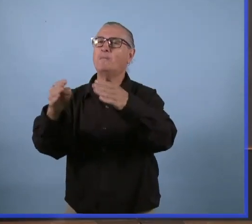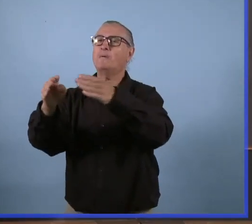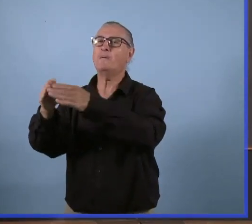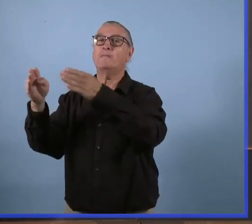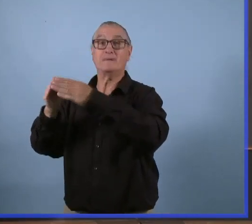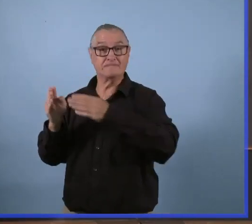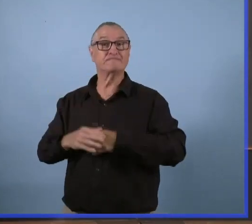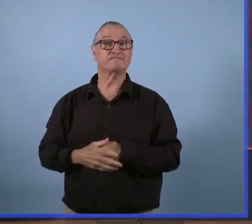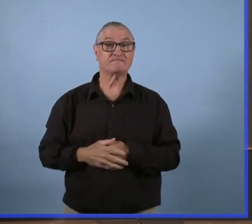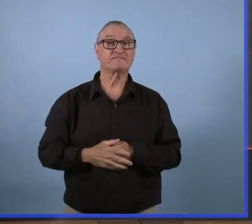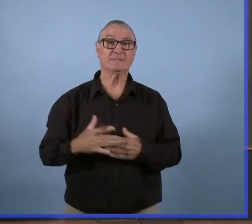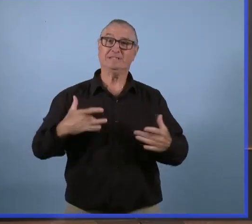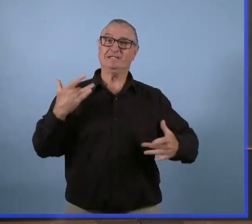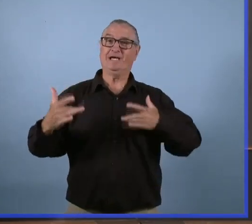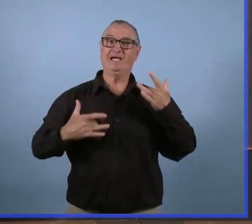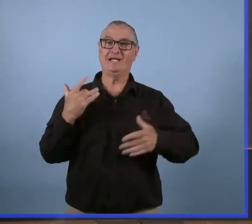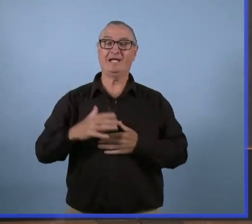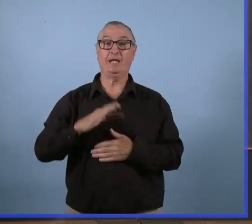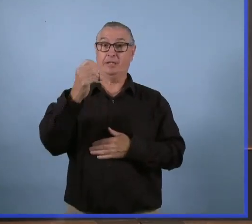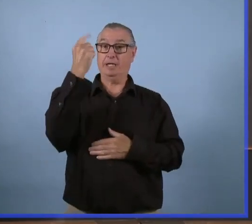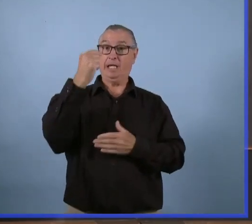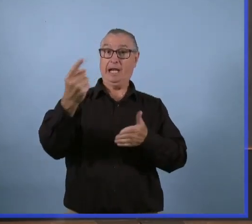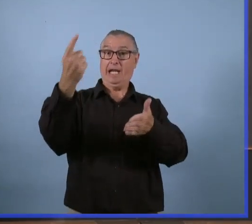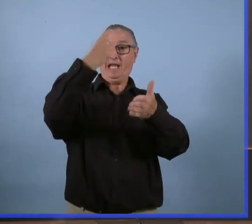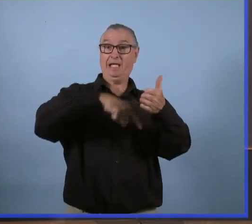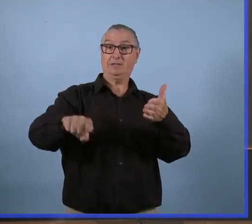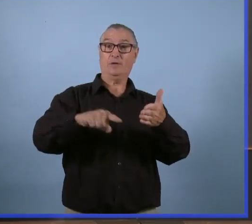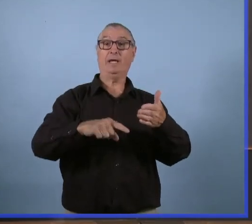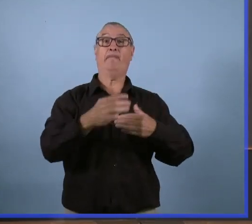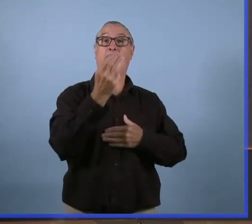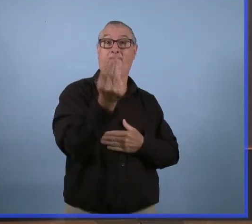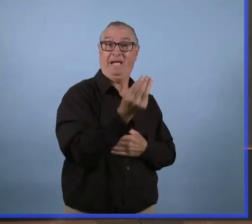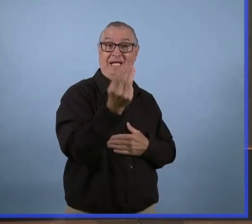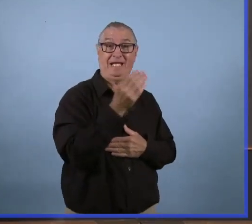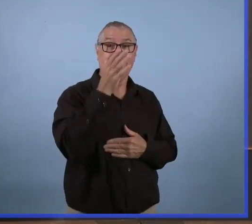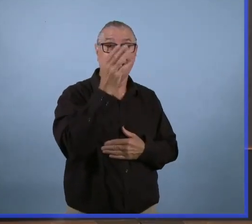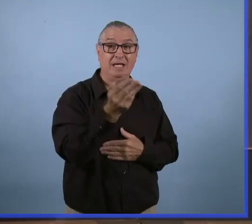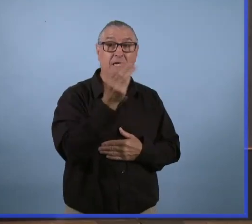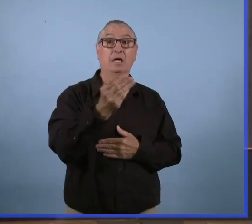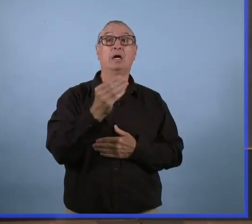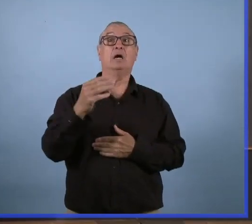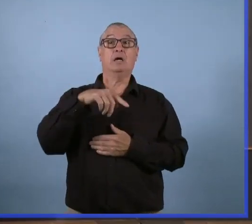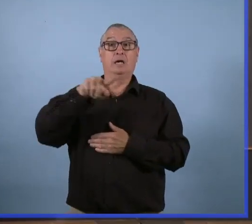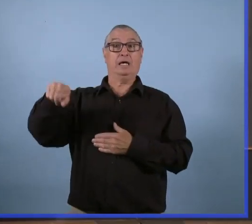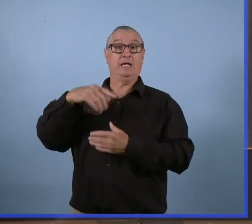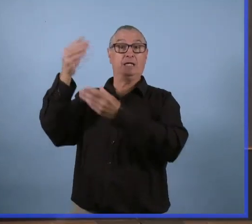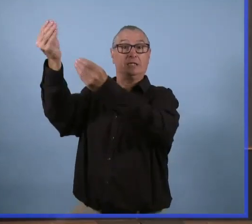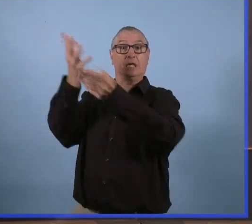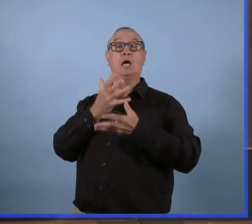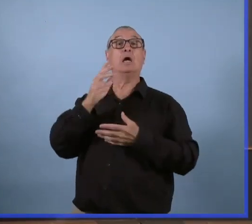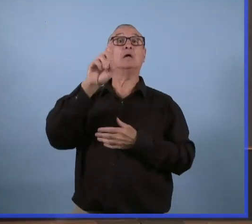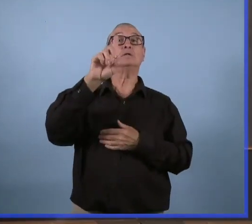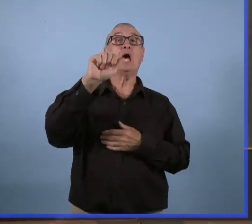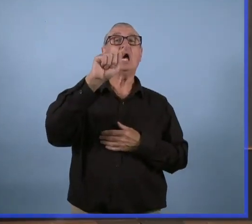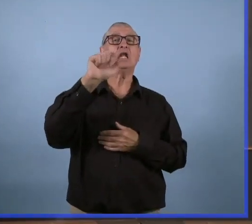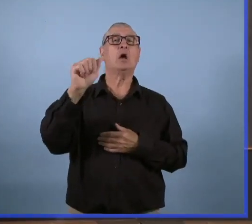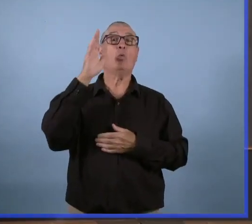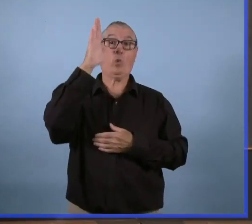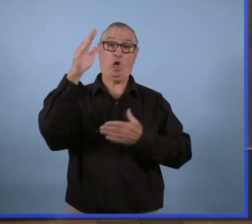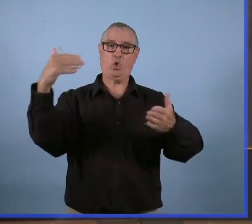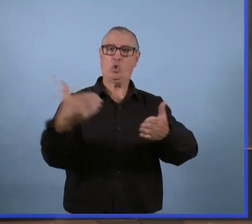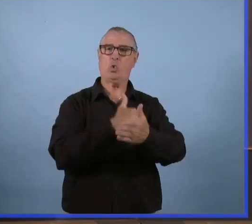transmissions et acquisitions possibles seront ajoutées au rapport hebdomadaire. Les données de transmission